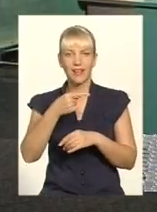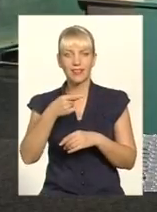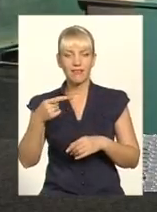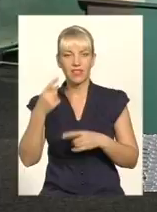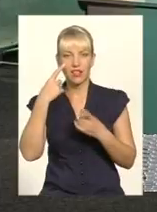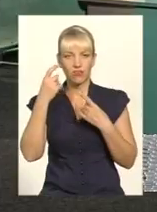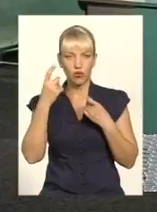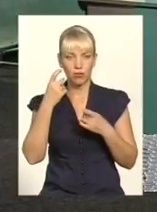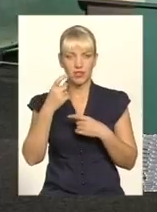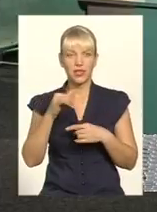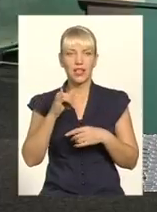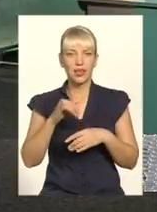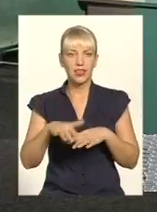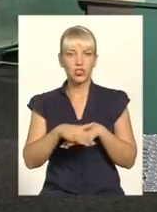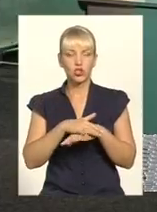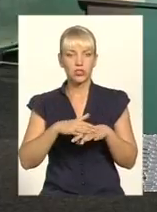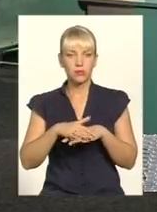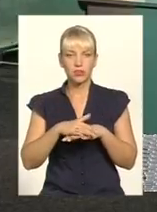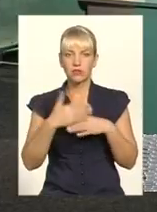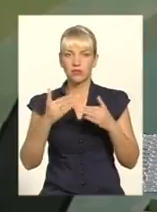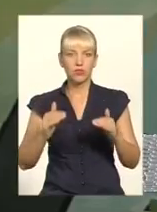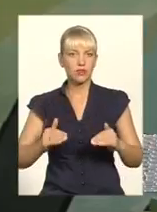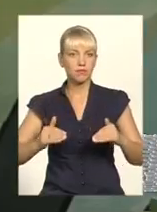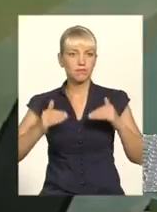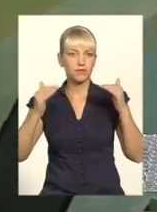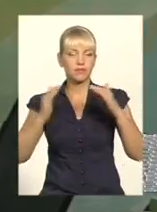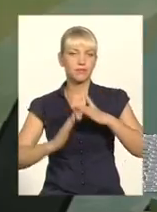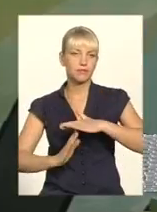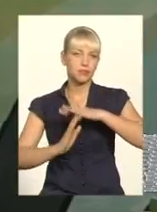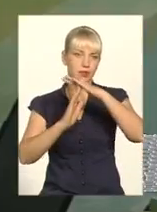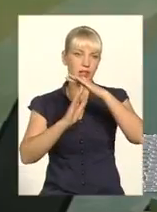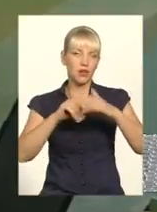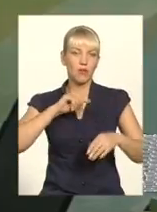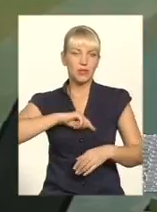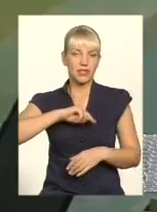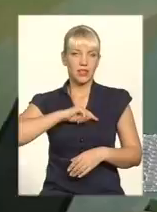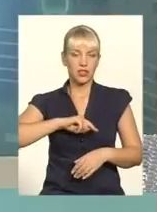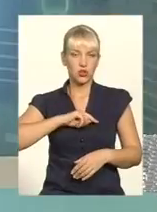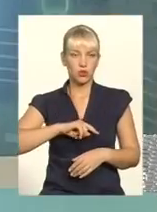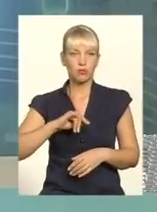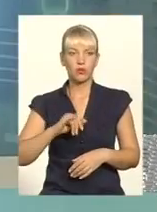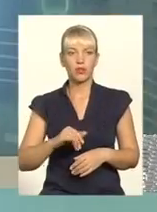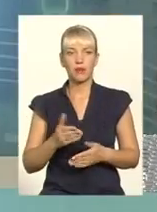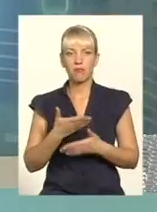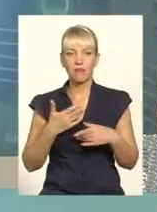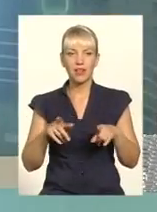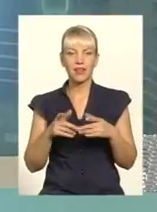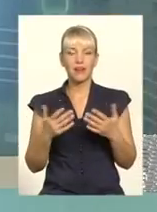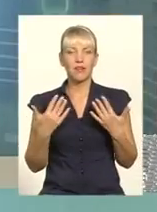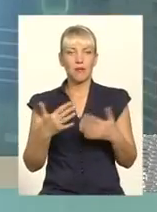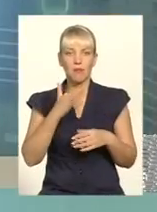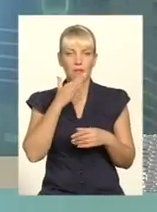суспільство досягло свого апогею в плані психічному. Тобто ми настільки не